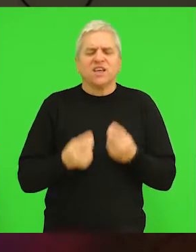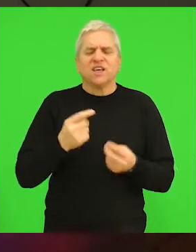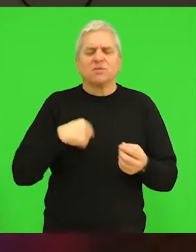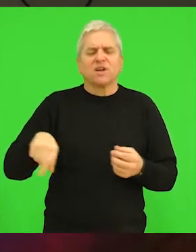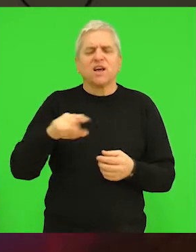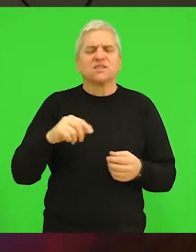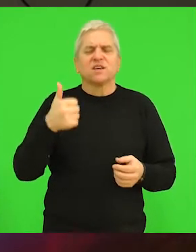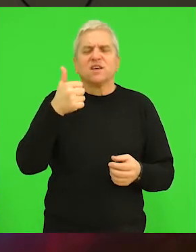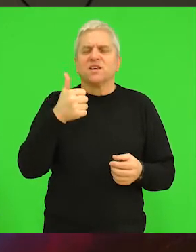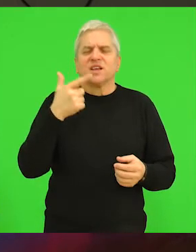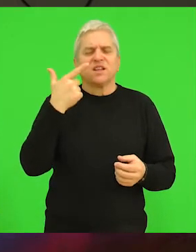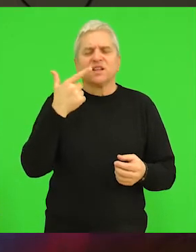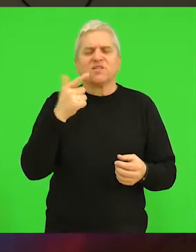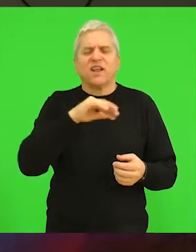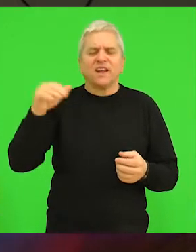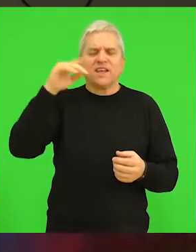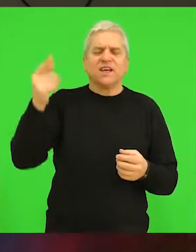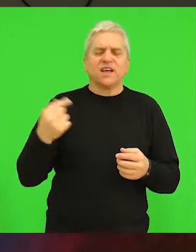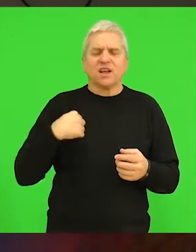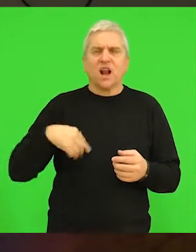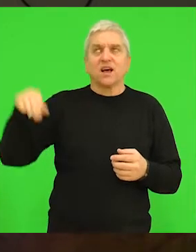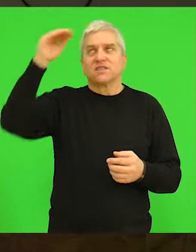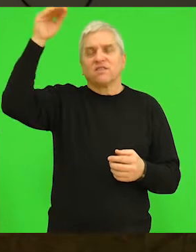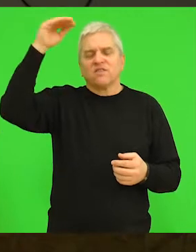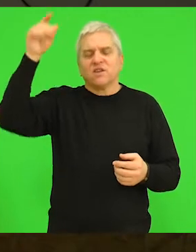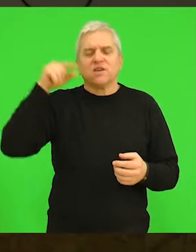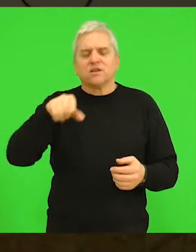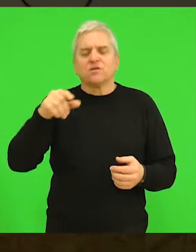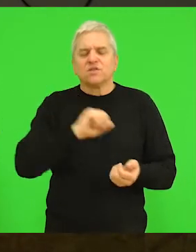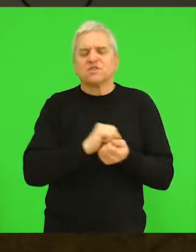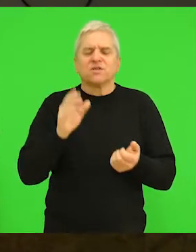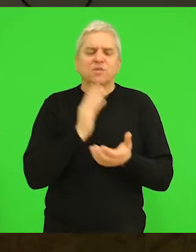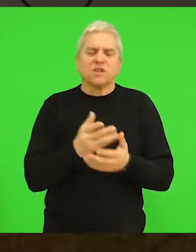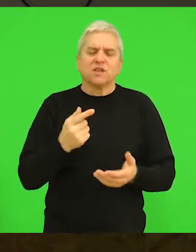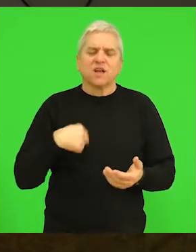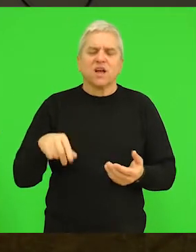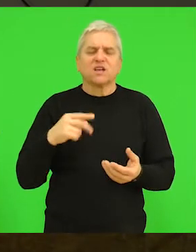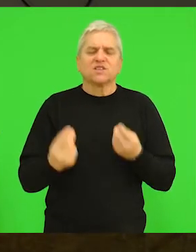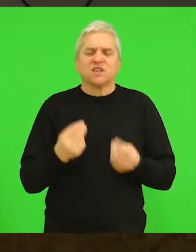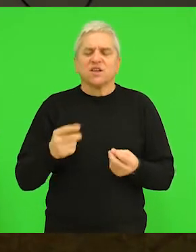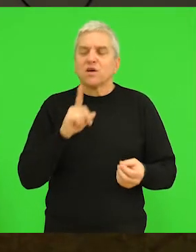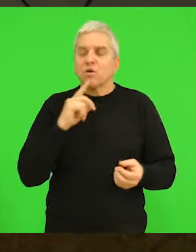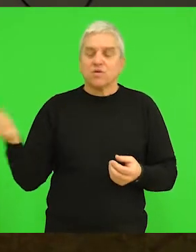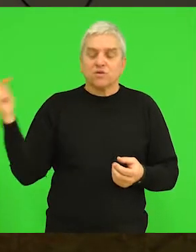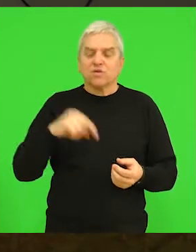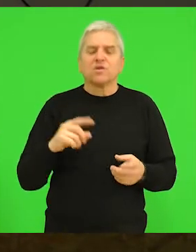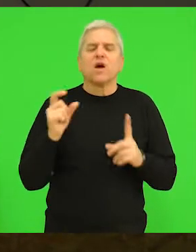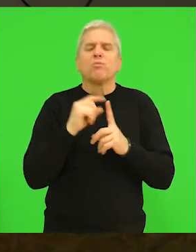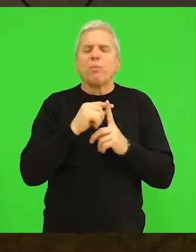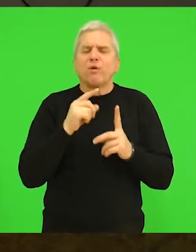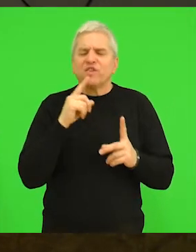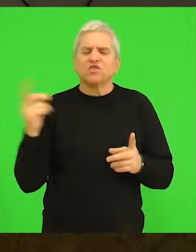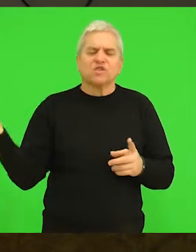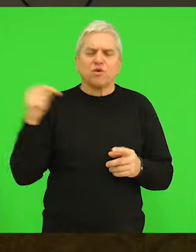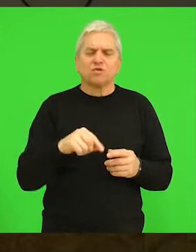sa njima su iznad nas jedna ili dve lige nadamo se nadamo se da će to doći sve na svoje od igrača koji su nam došli došao je